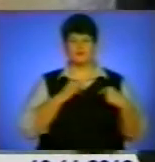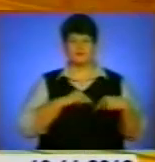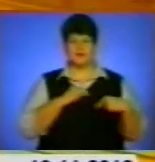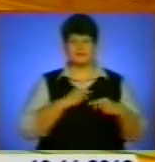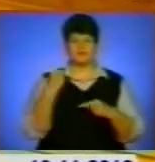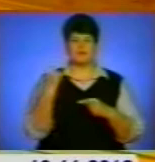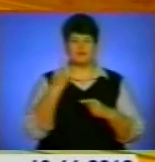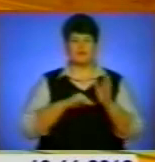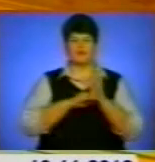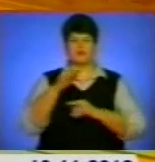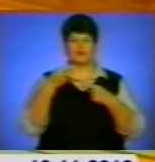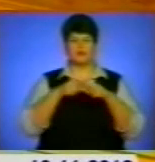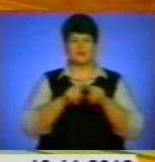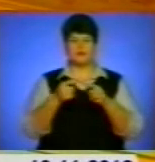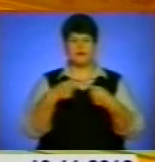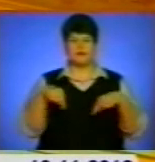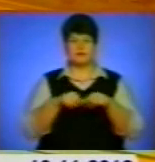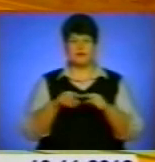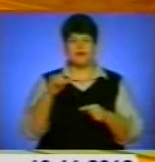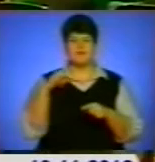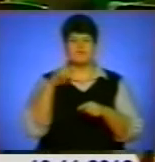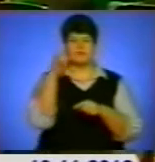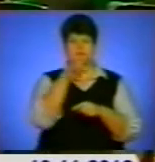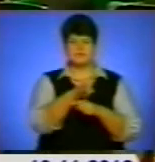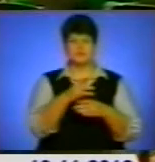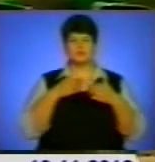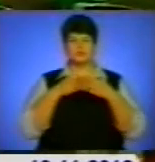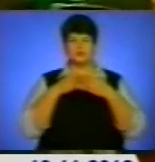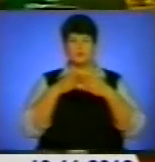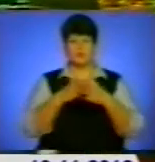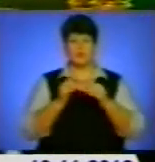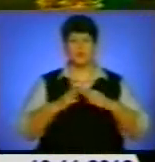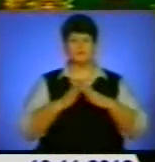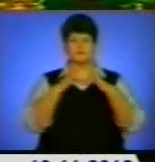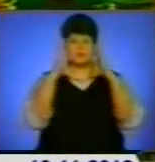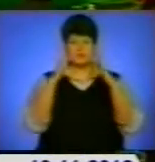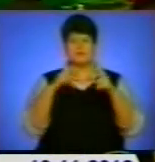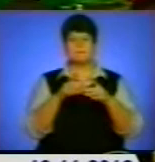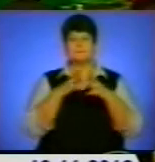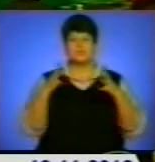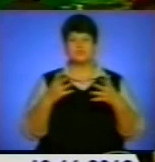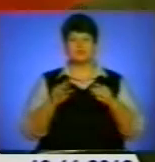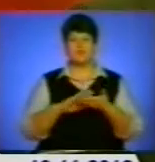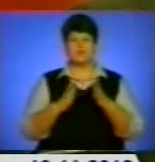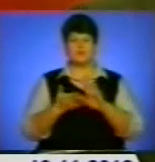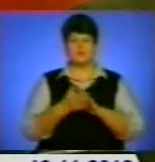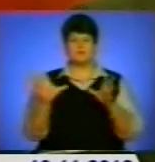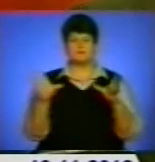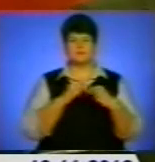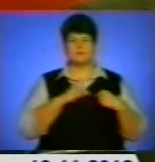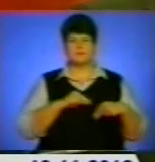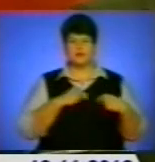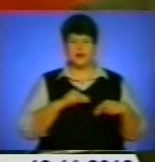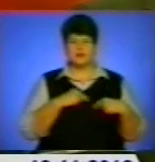високотехнологічних галузях – авіаційній, космічній, суднобудівній. Не менш активно домовлялися про співпрацю і на бізнес-форумі в Ханої.